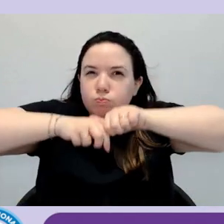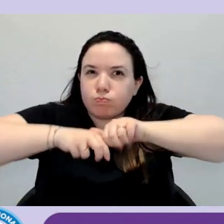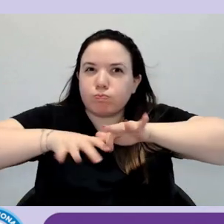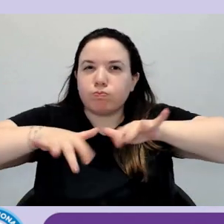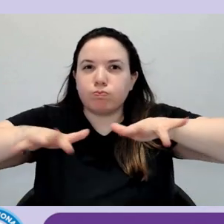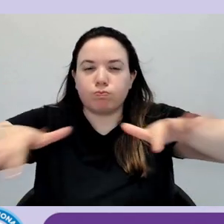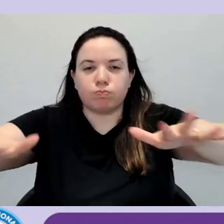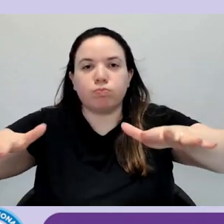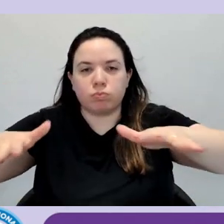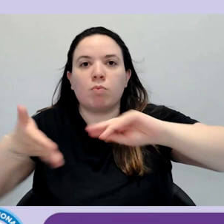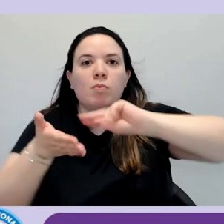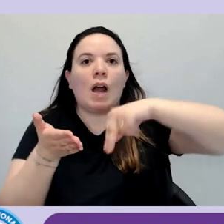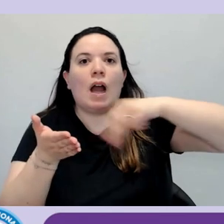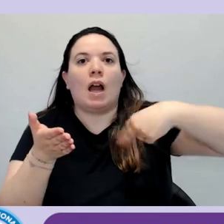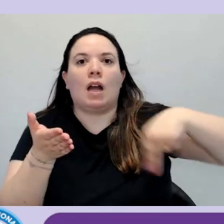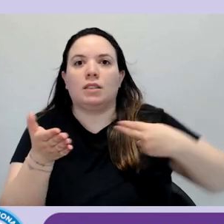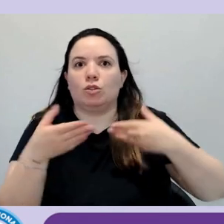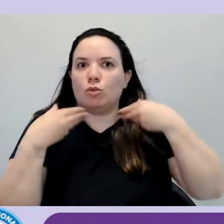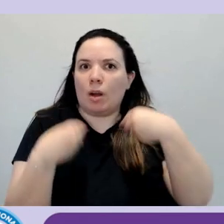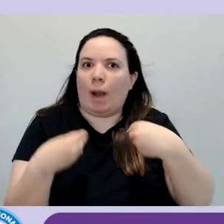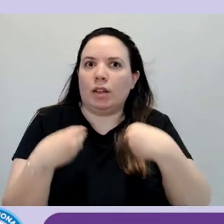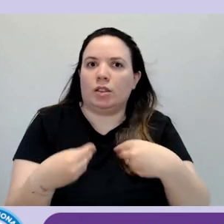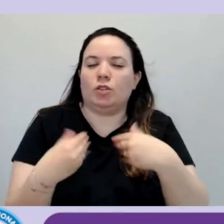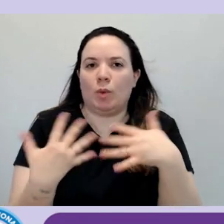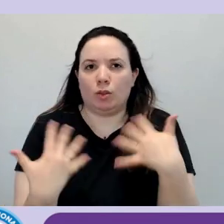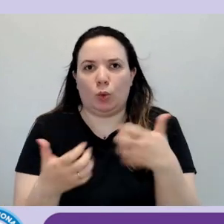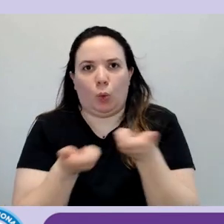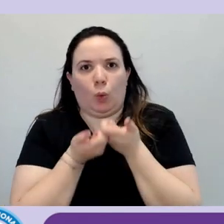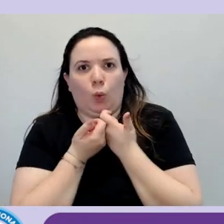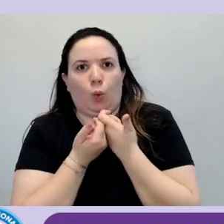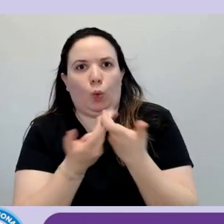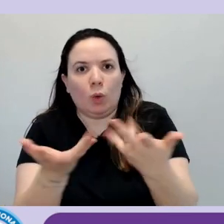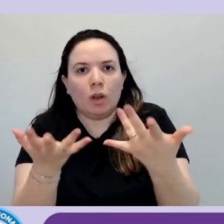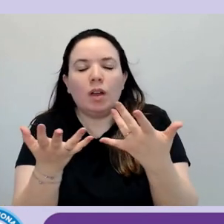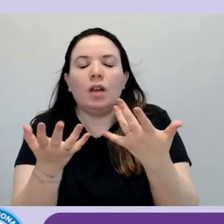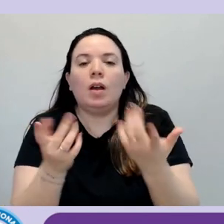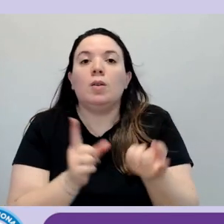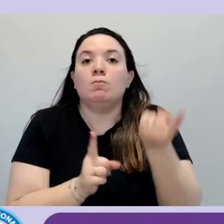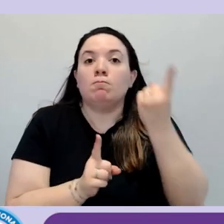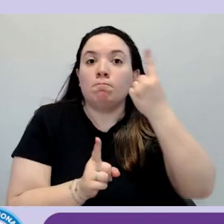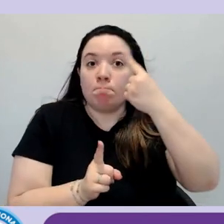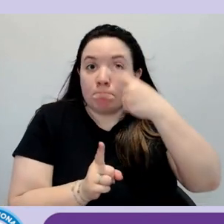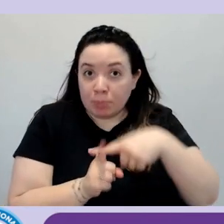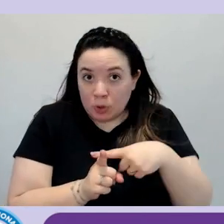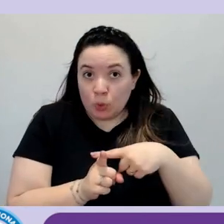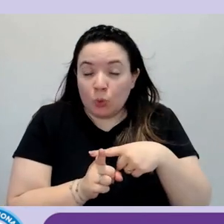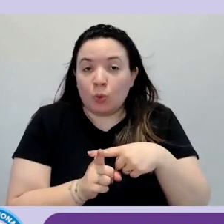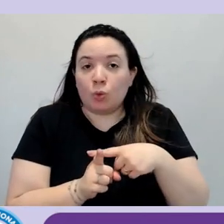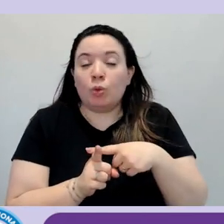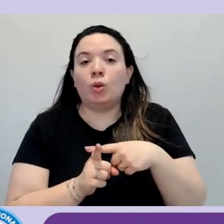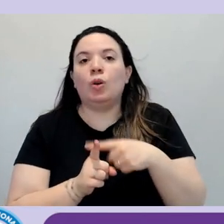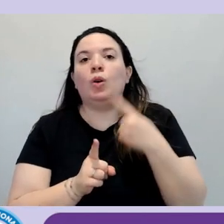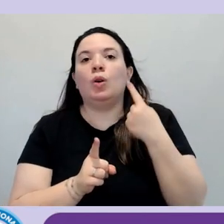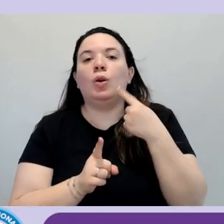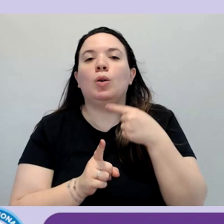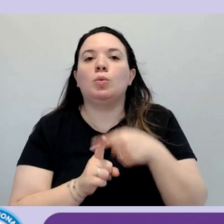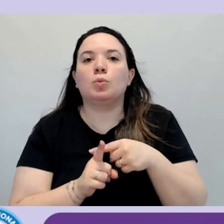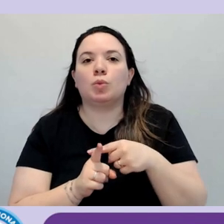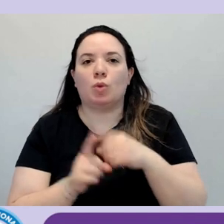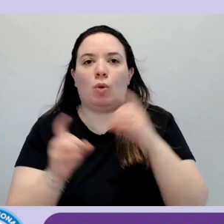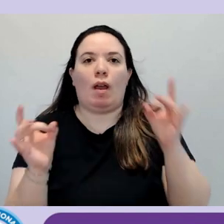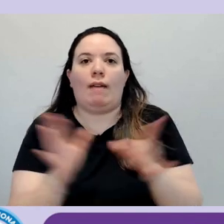numeri di partecipazione eh oltre a questo eh oltre all'evento annuale comunque